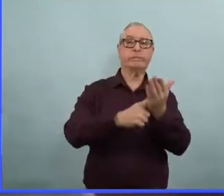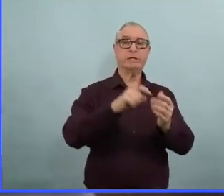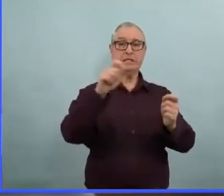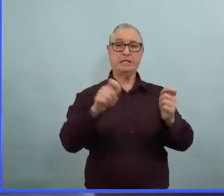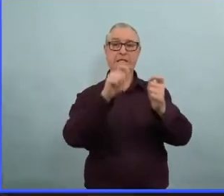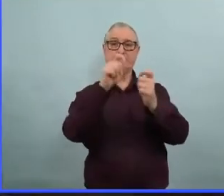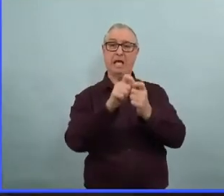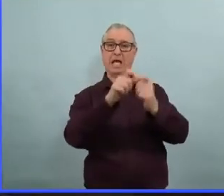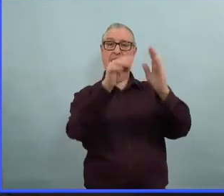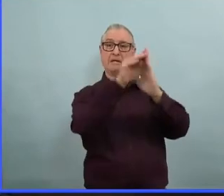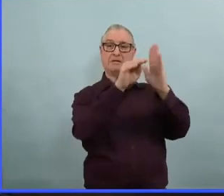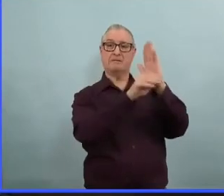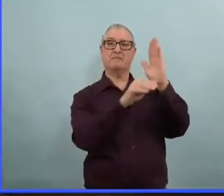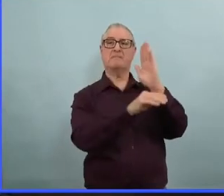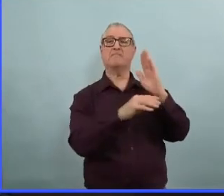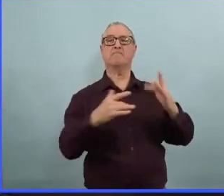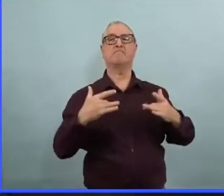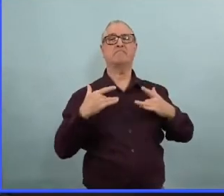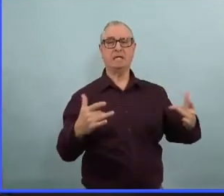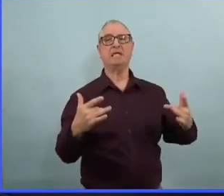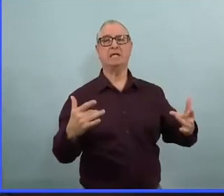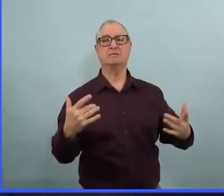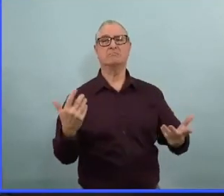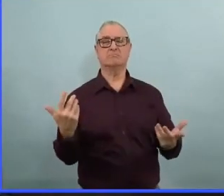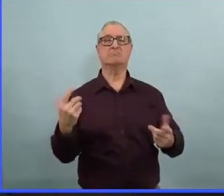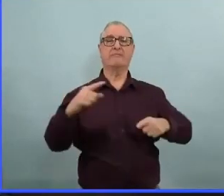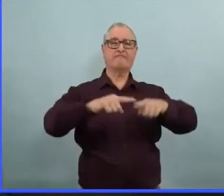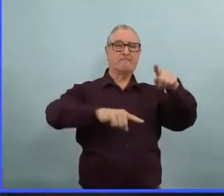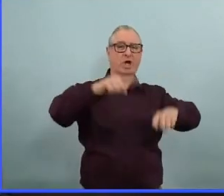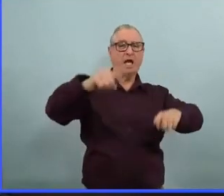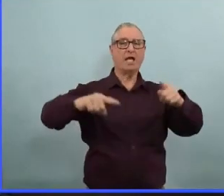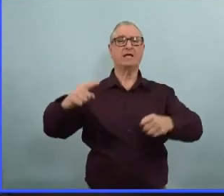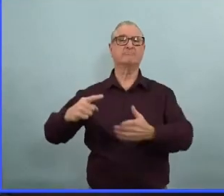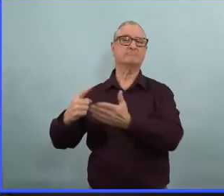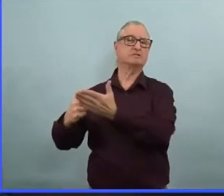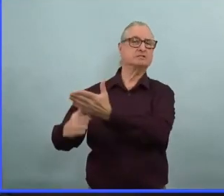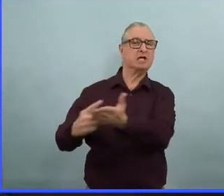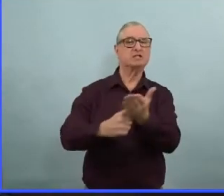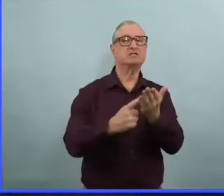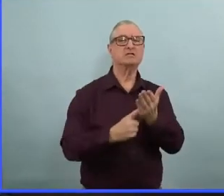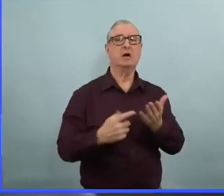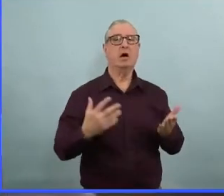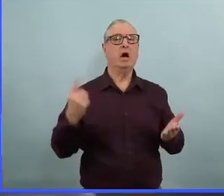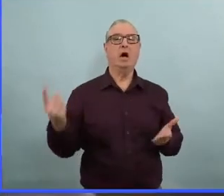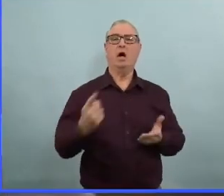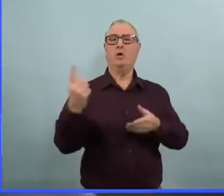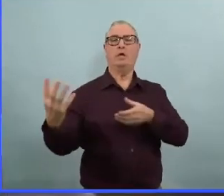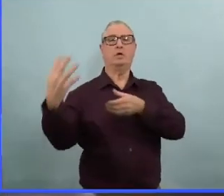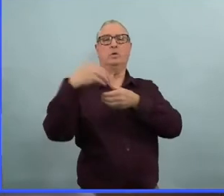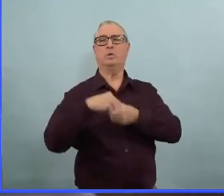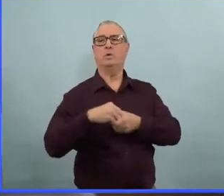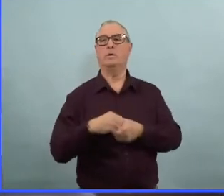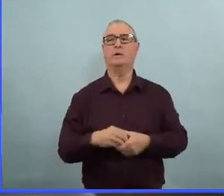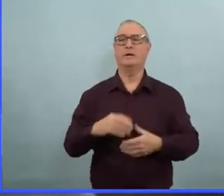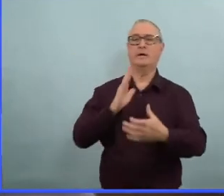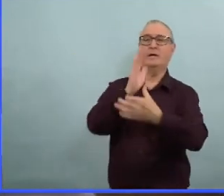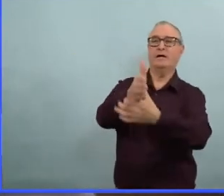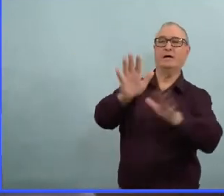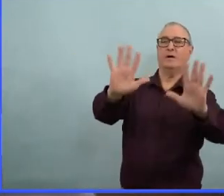communications pourriez-vous nous dire au moins vous étiez d'accord pas d'accord est-ce que c'était neutre